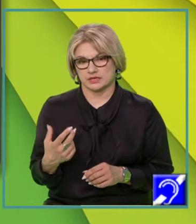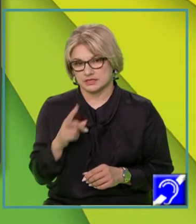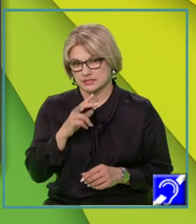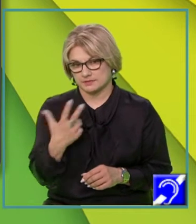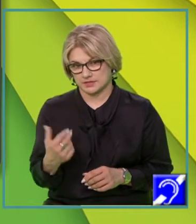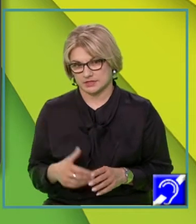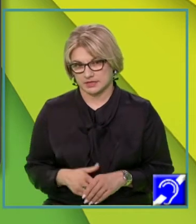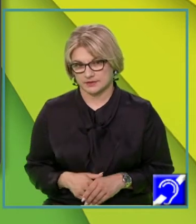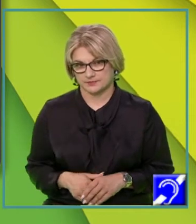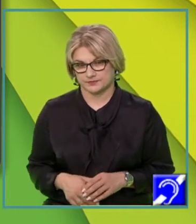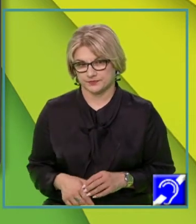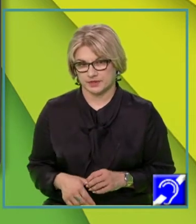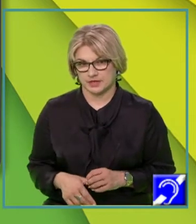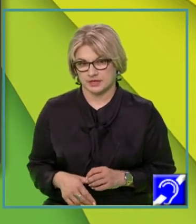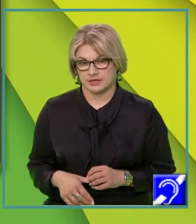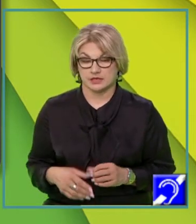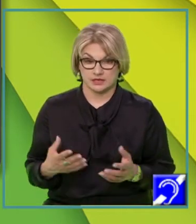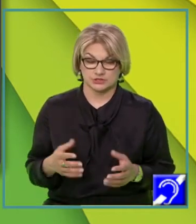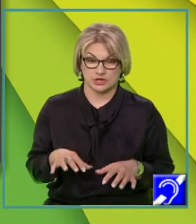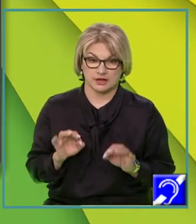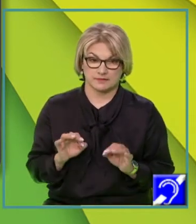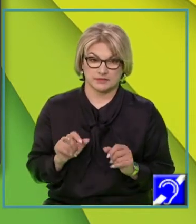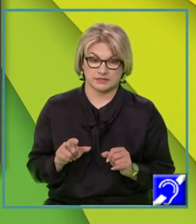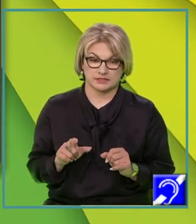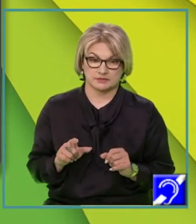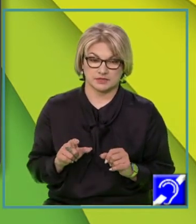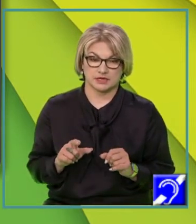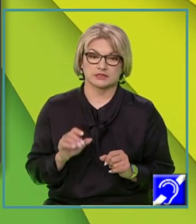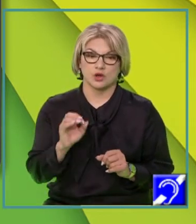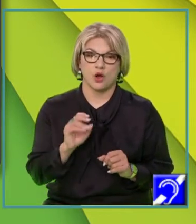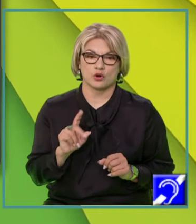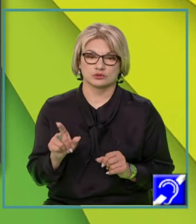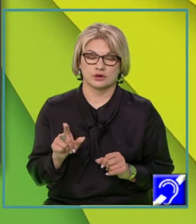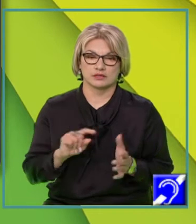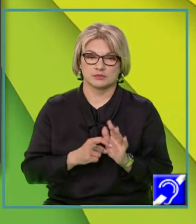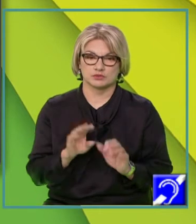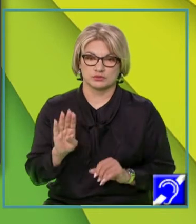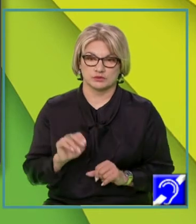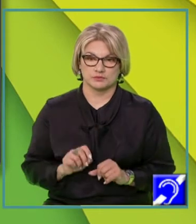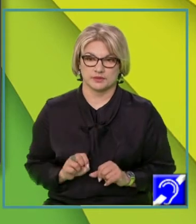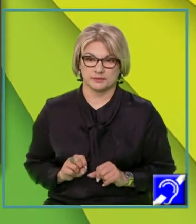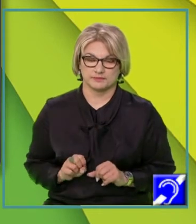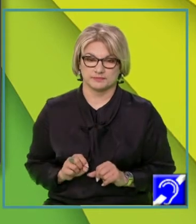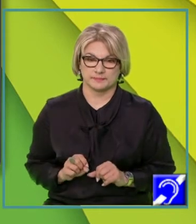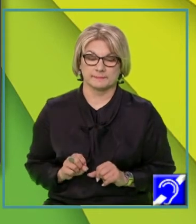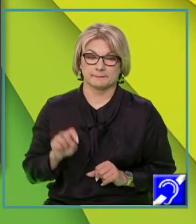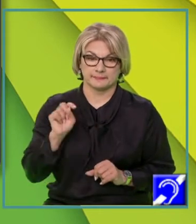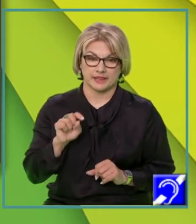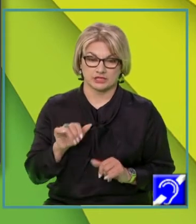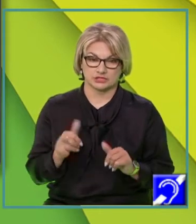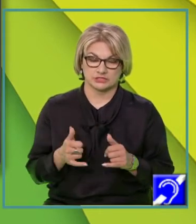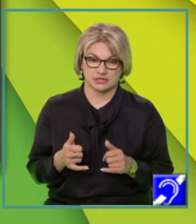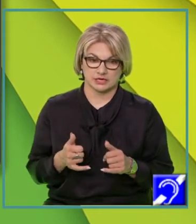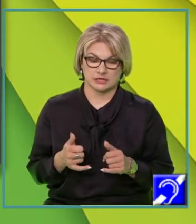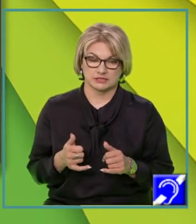Și astfel am determinat ordonata punctului B. În acest caz